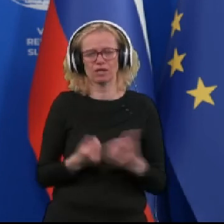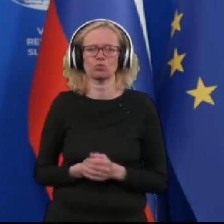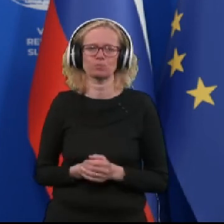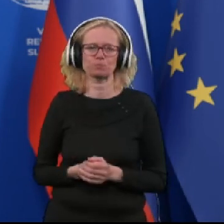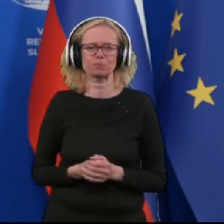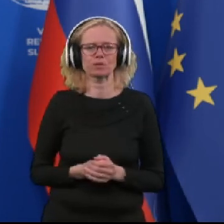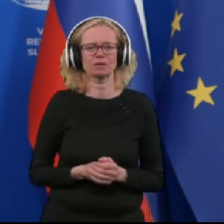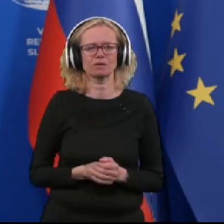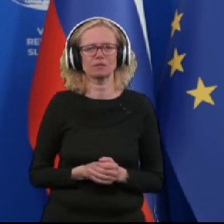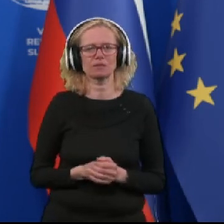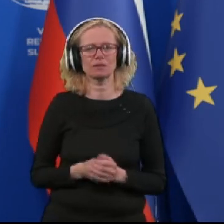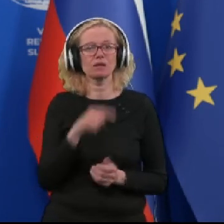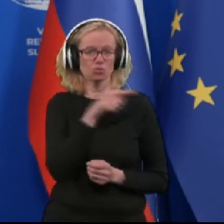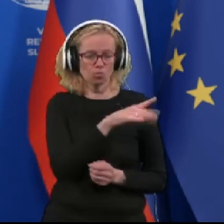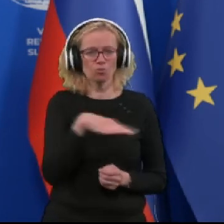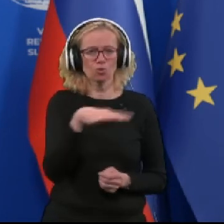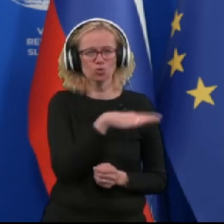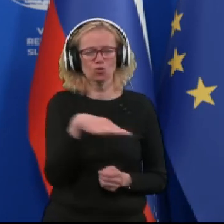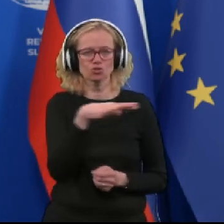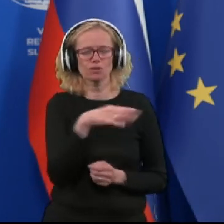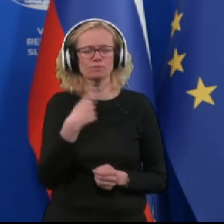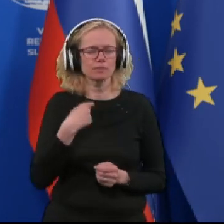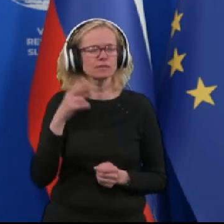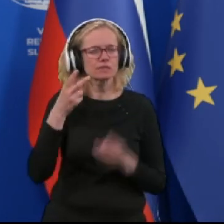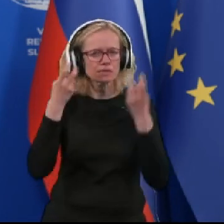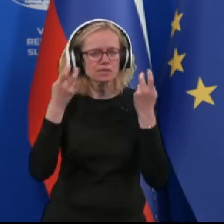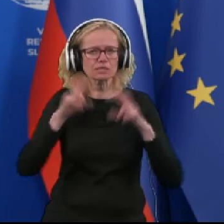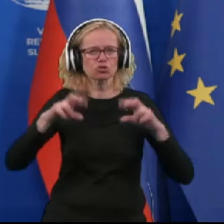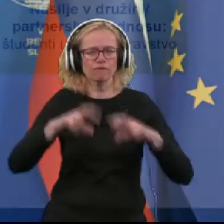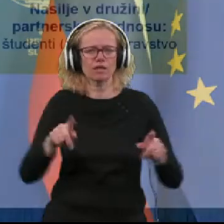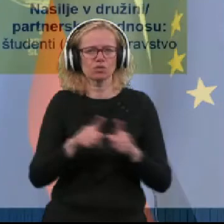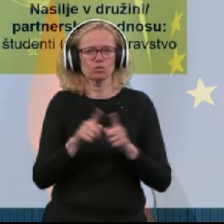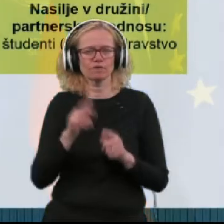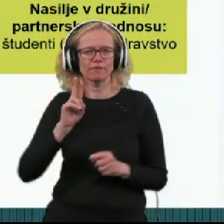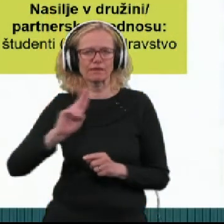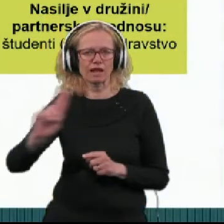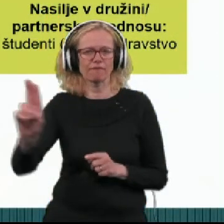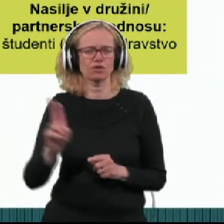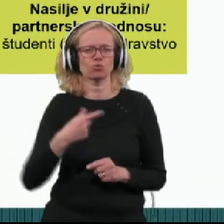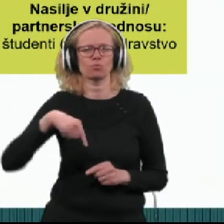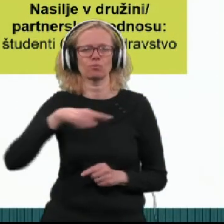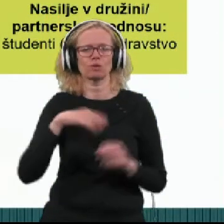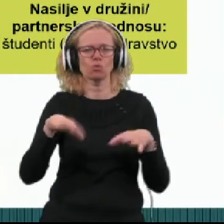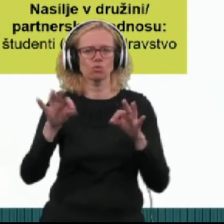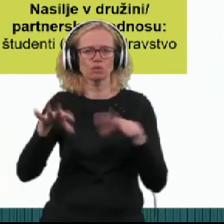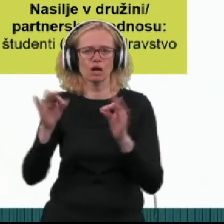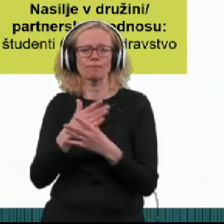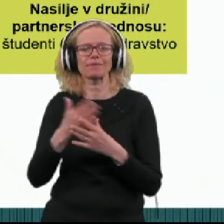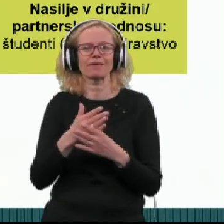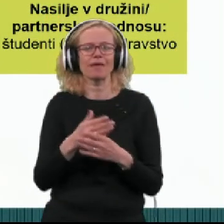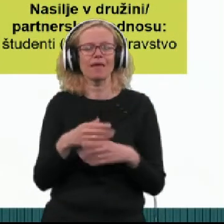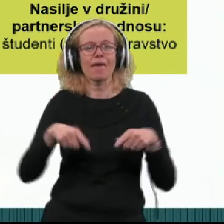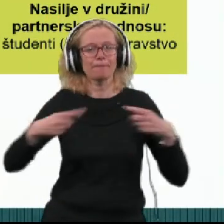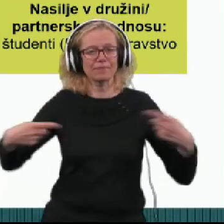ravno to področje smo raziskovali v nadaljevanju, kjer ugotavljamo, da je medepidemijo